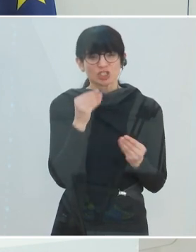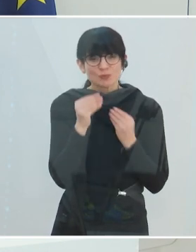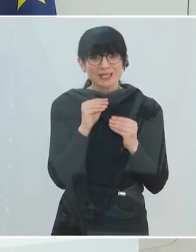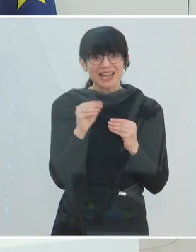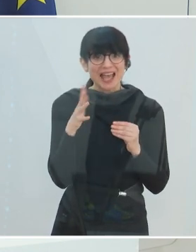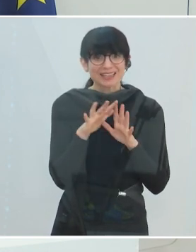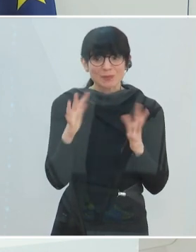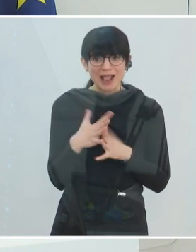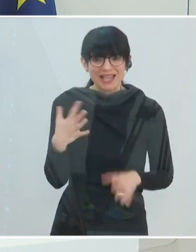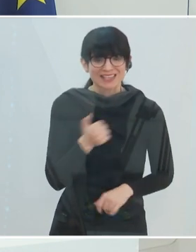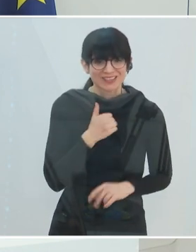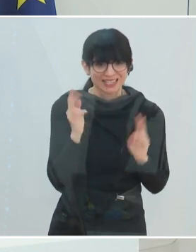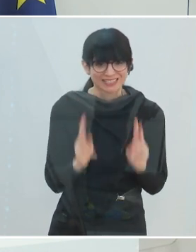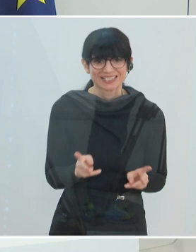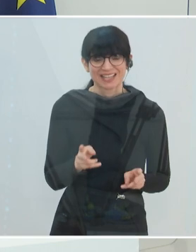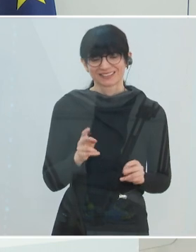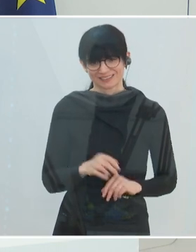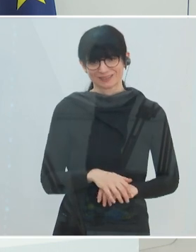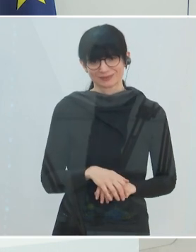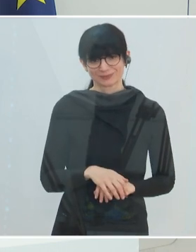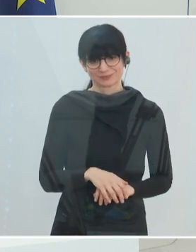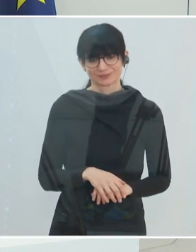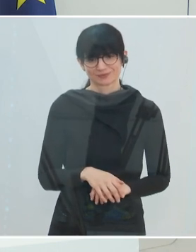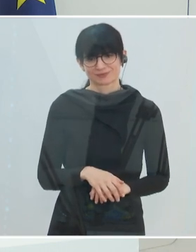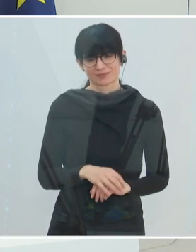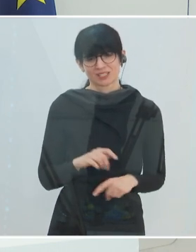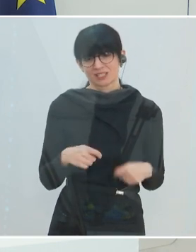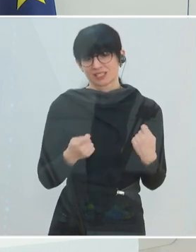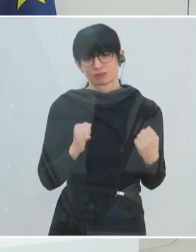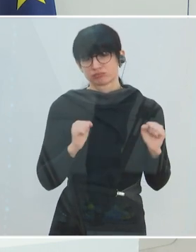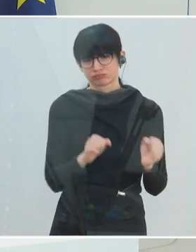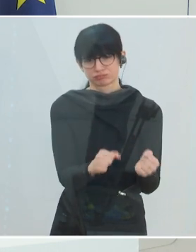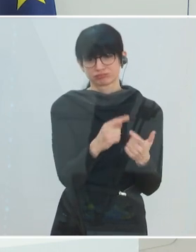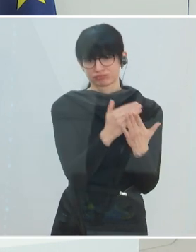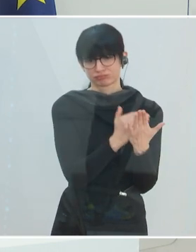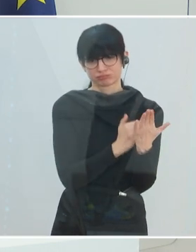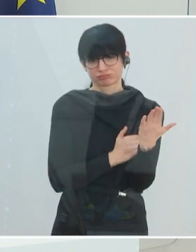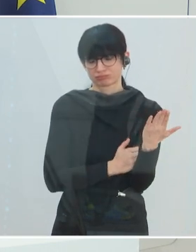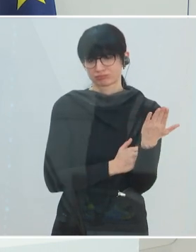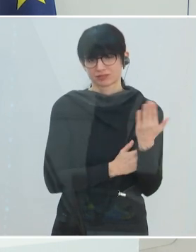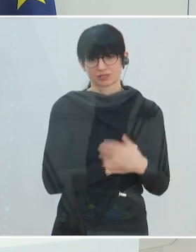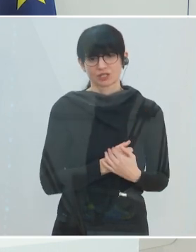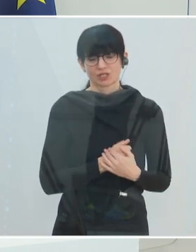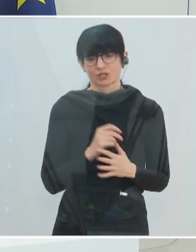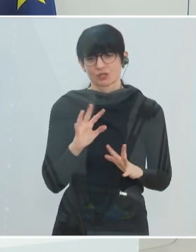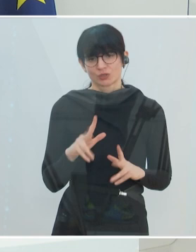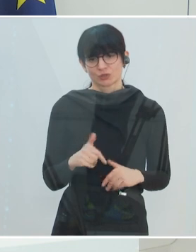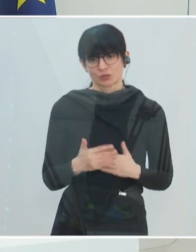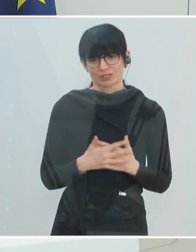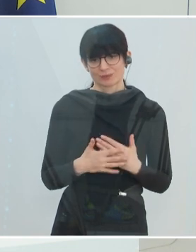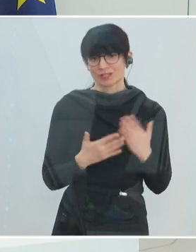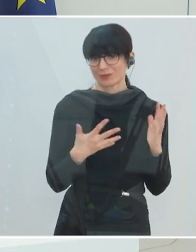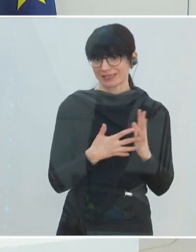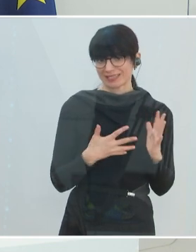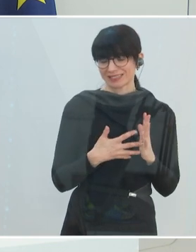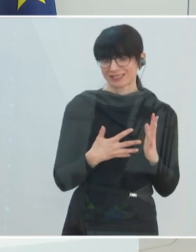gewinnen können. Und da gibt es eine Fülle von Aktivitäten, die wir setzen können. Ein sehr schönes Beispiel ist das Testen im